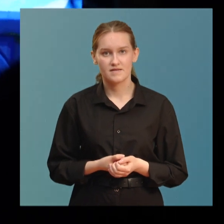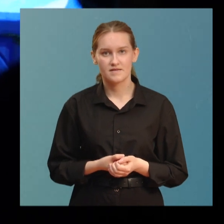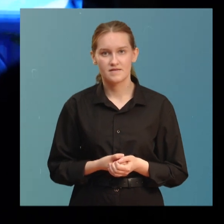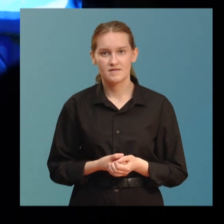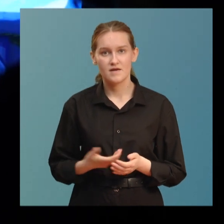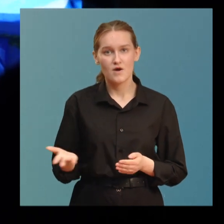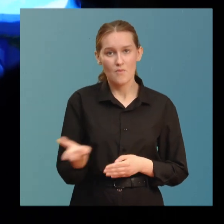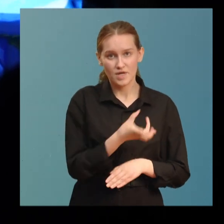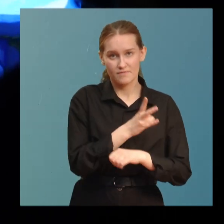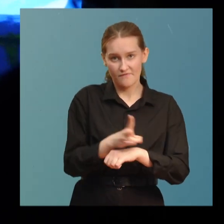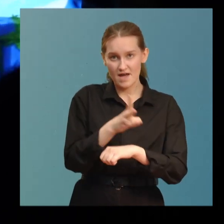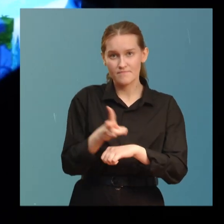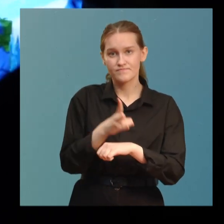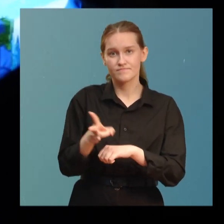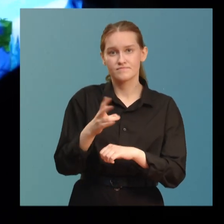Мы набиваем.